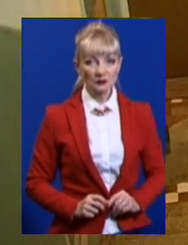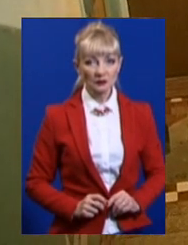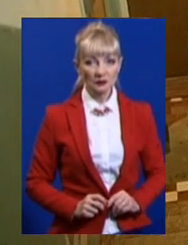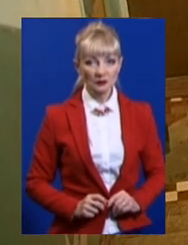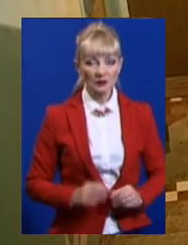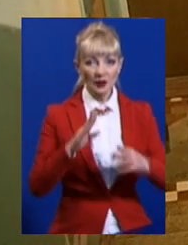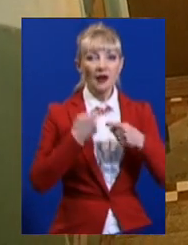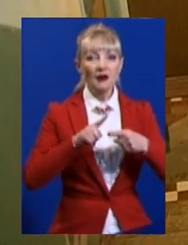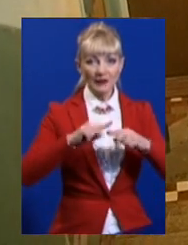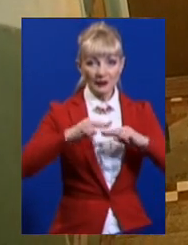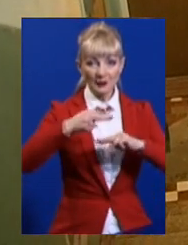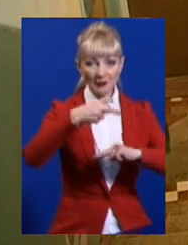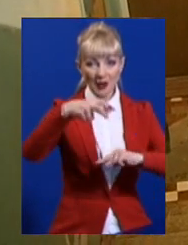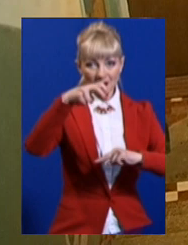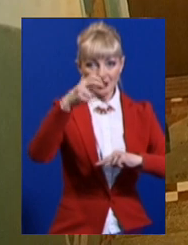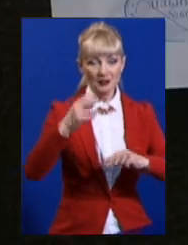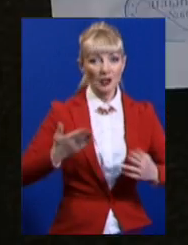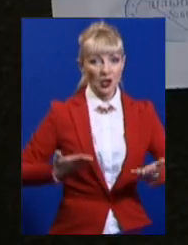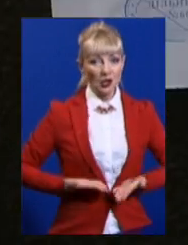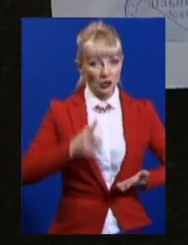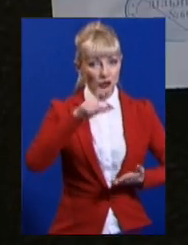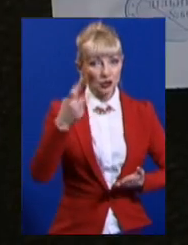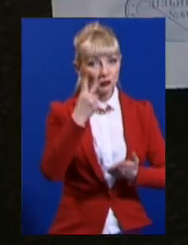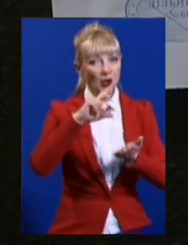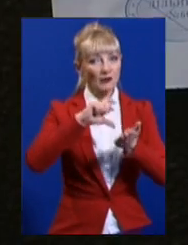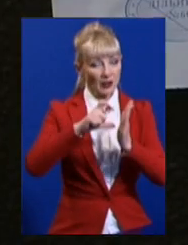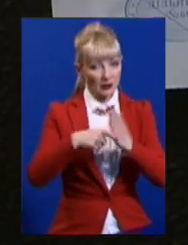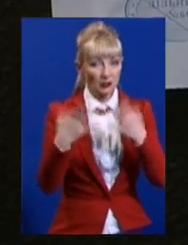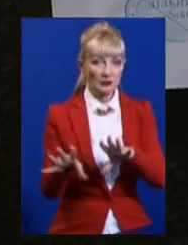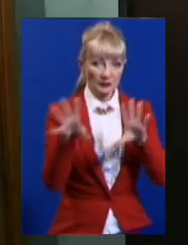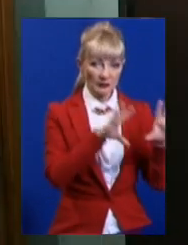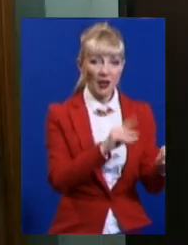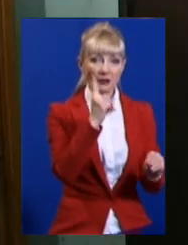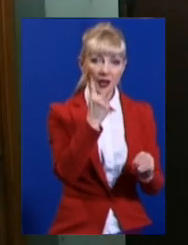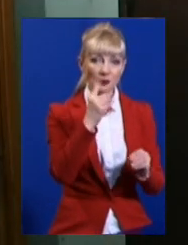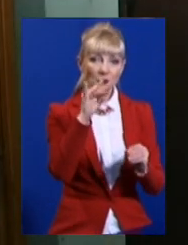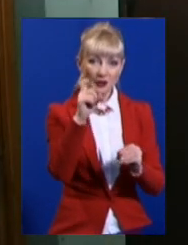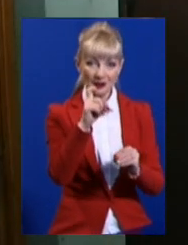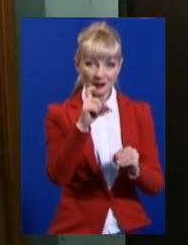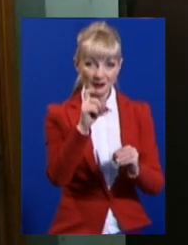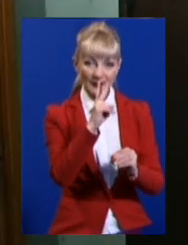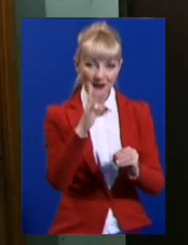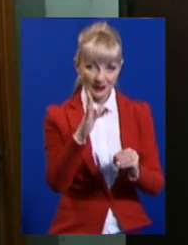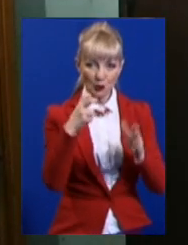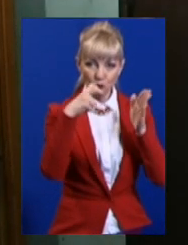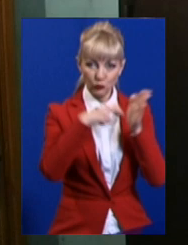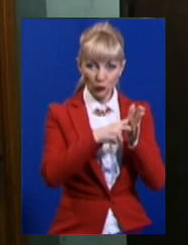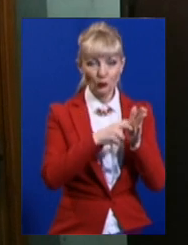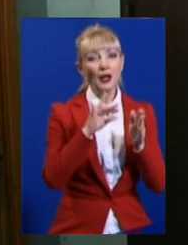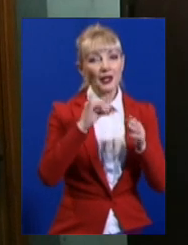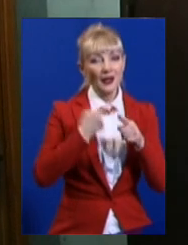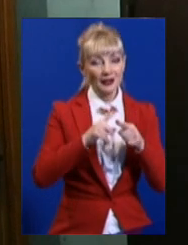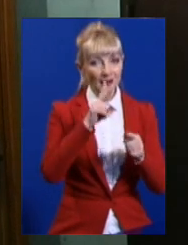У цьому під'їзді мешканці двох квартир виїхали. На одному із помешкань ось така пломба. Від нині ця квартира – власність міста.